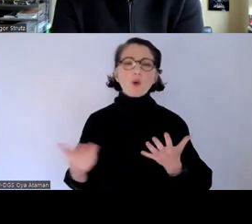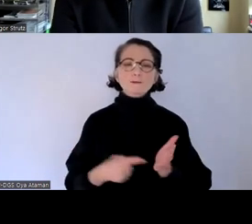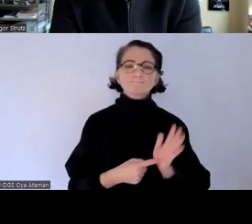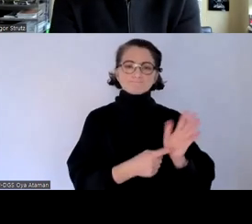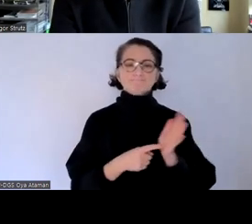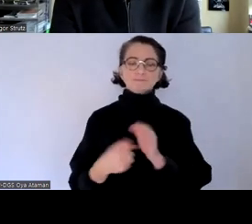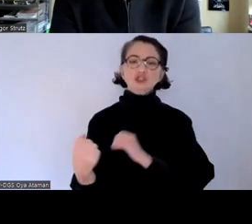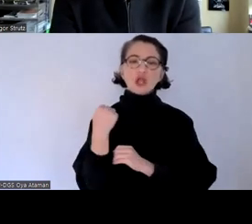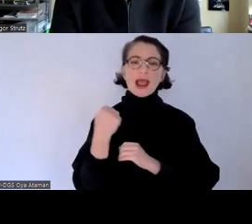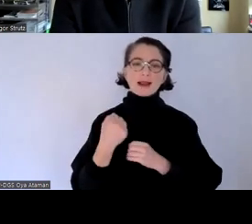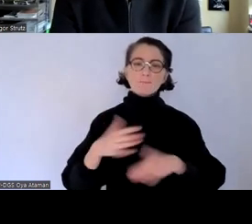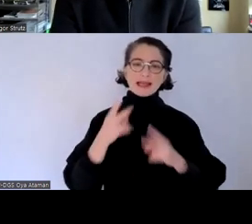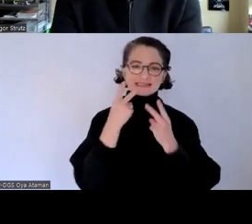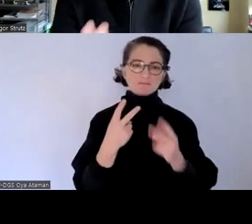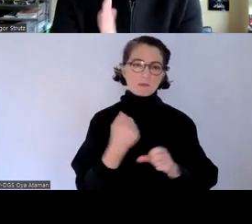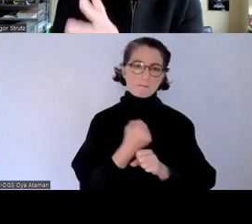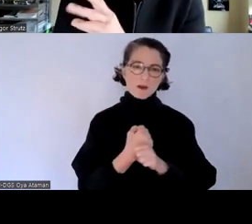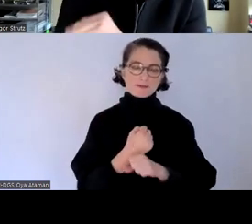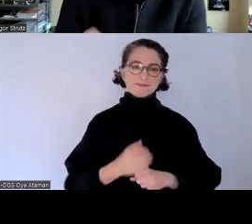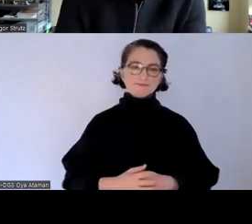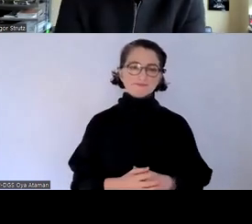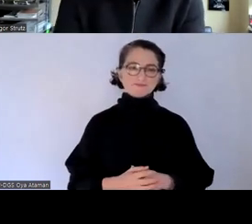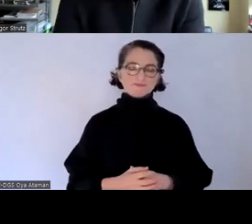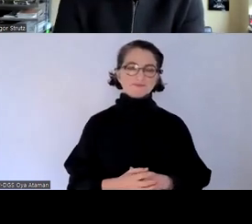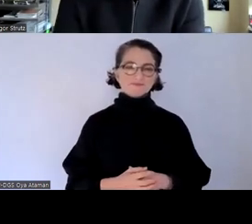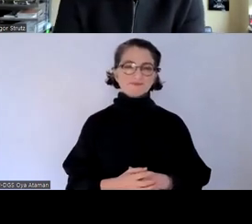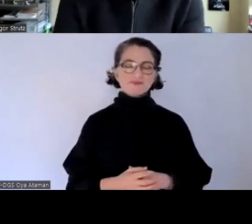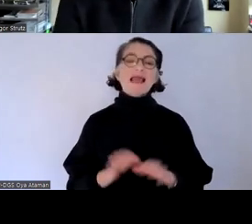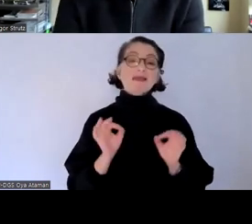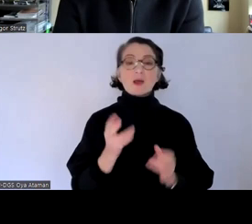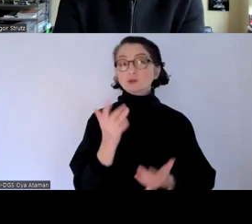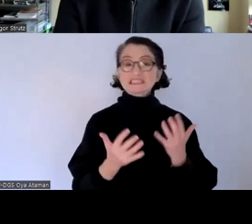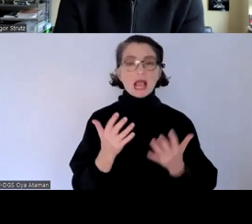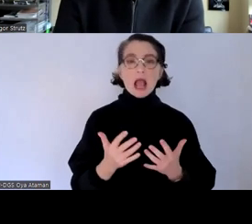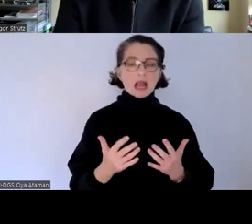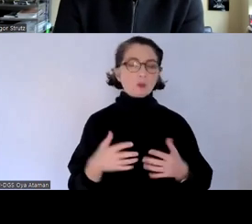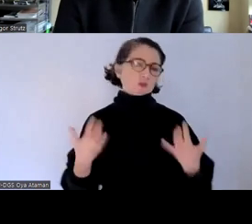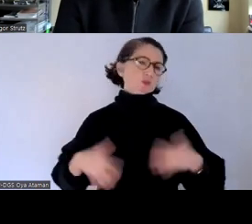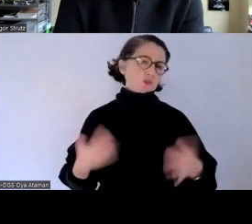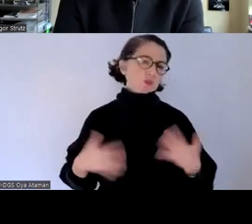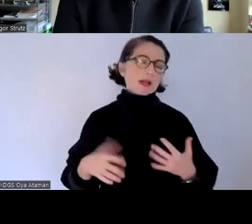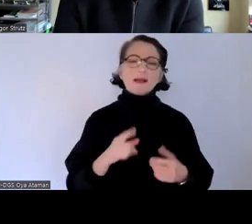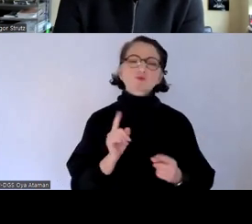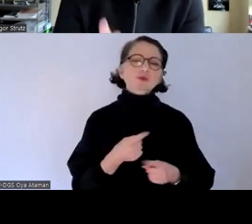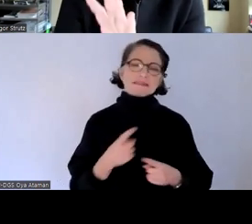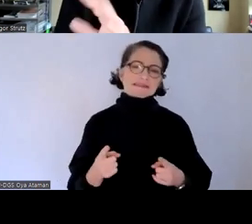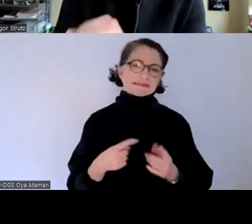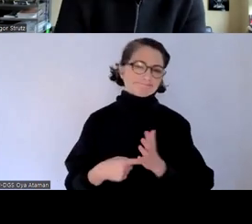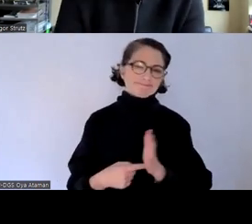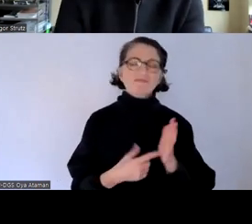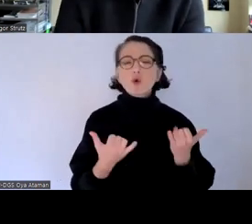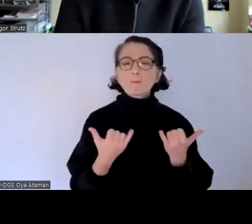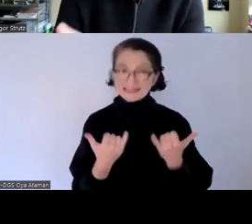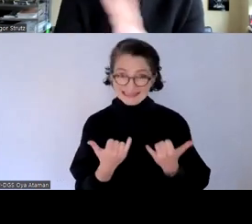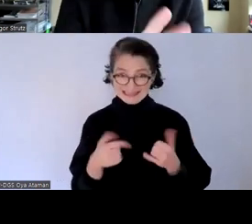ich muss auf die genauen zahlen nicht eingehen sie sind sehr beeindruckend weil es tatsächlich gerade jetzt in